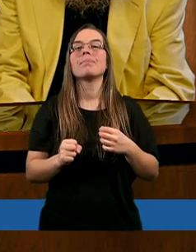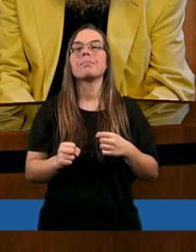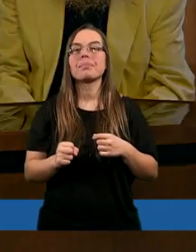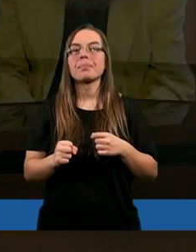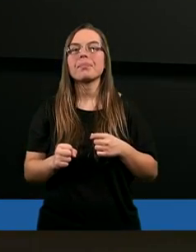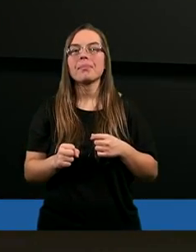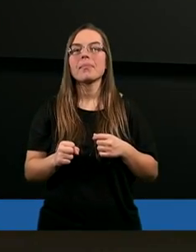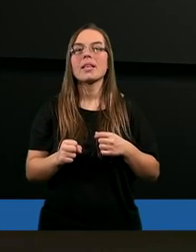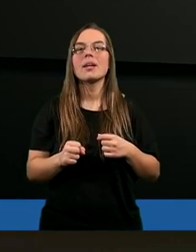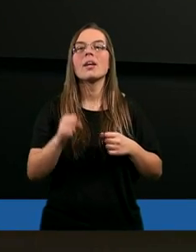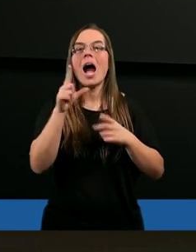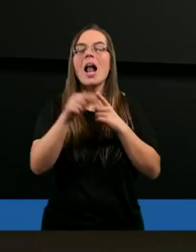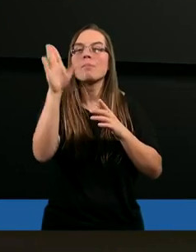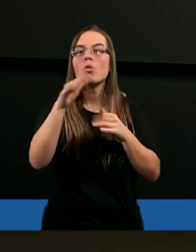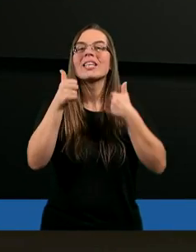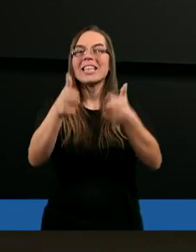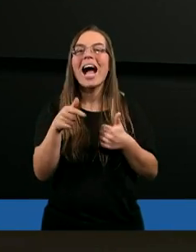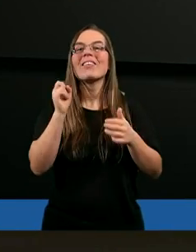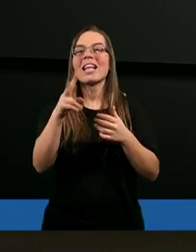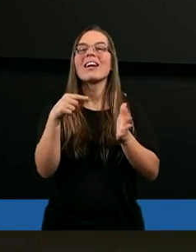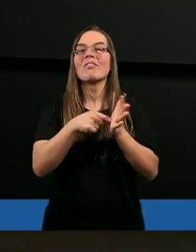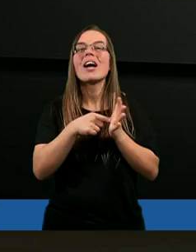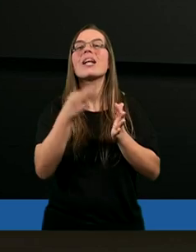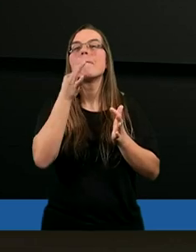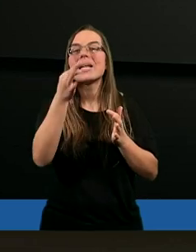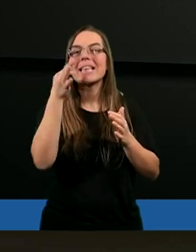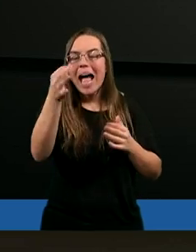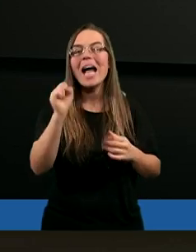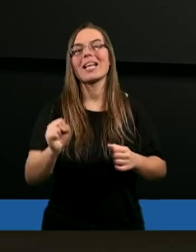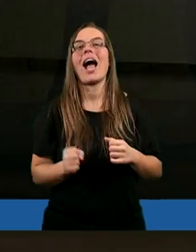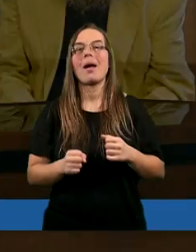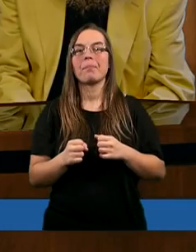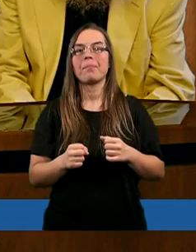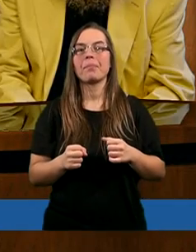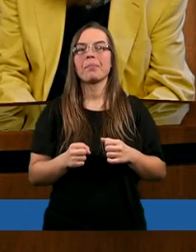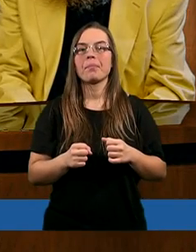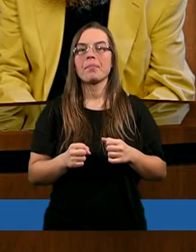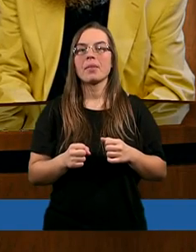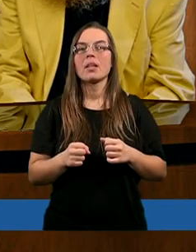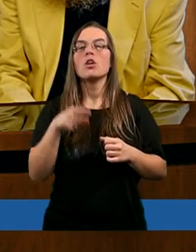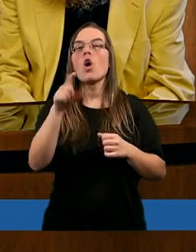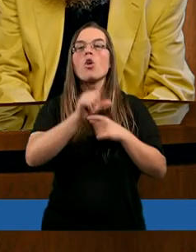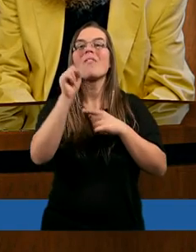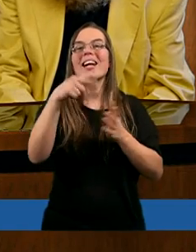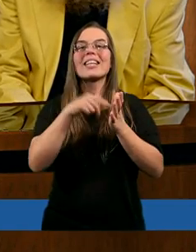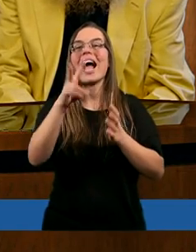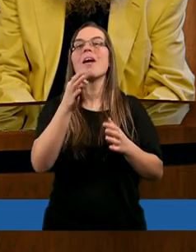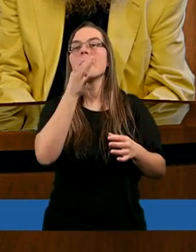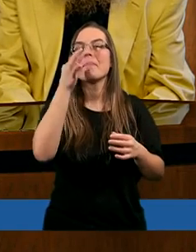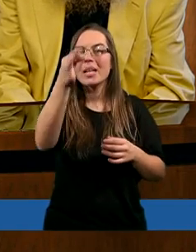Tam Pan Bóg stawia takie właśnie pytania. To są takie pytania,